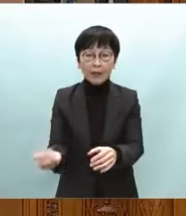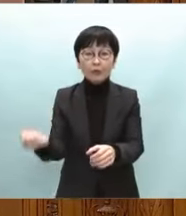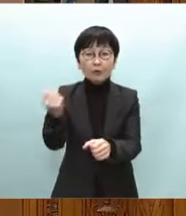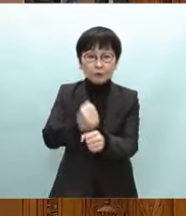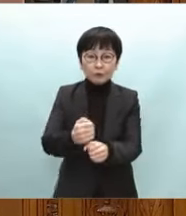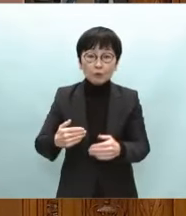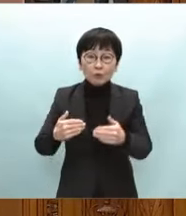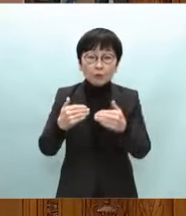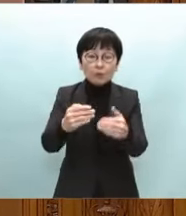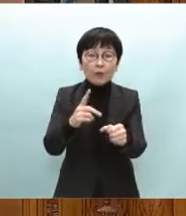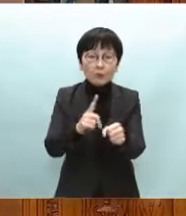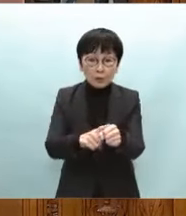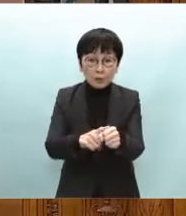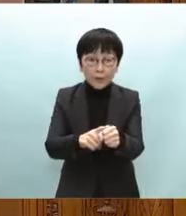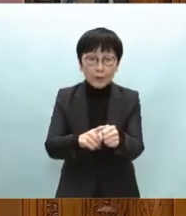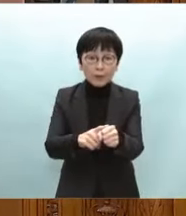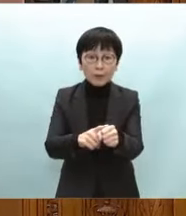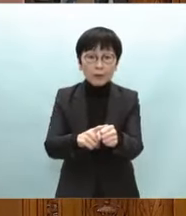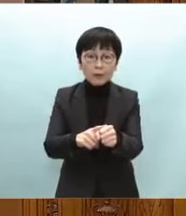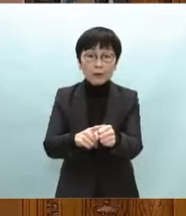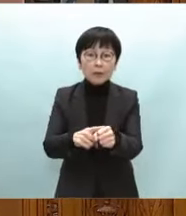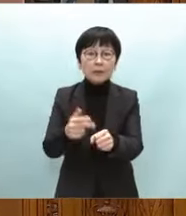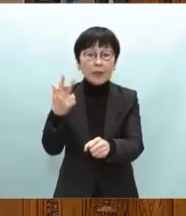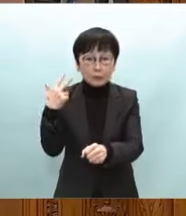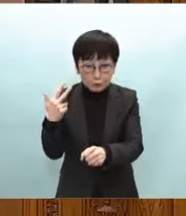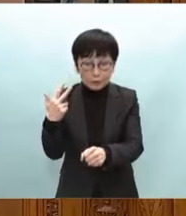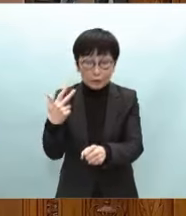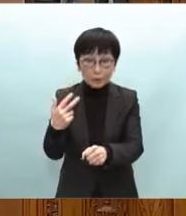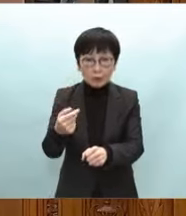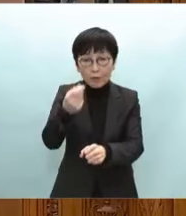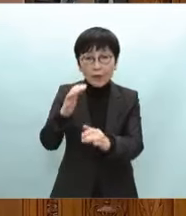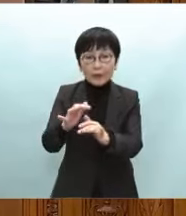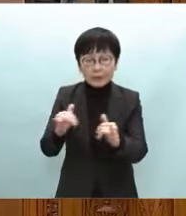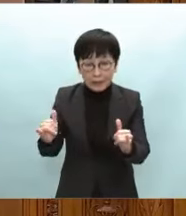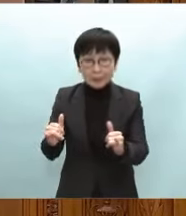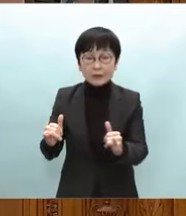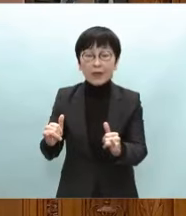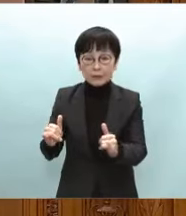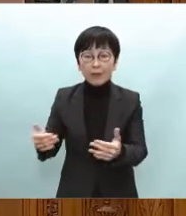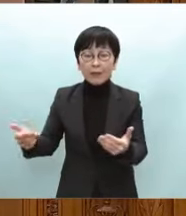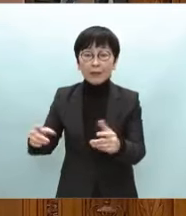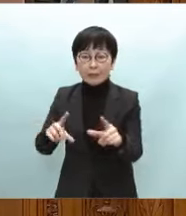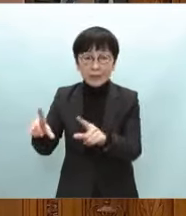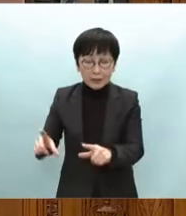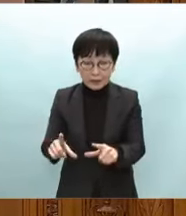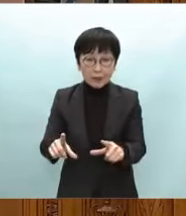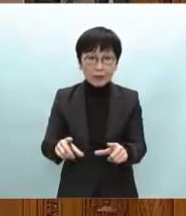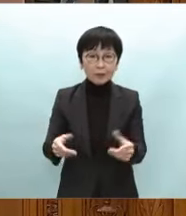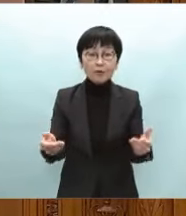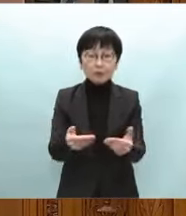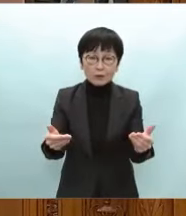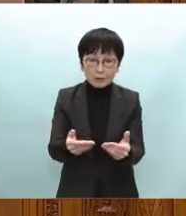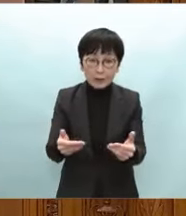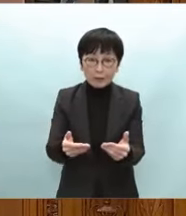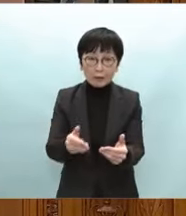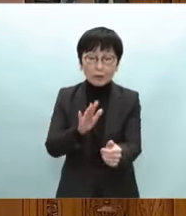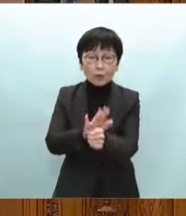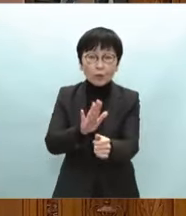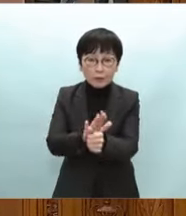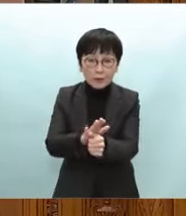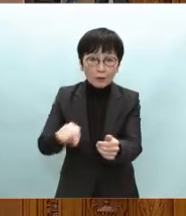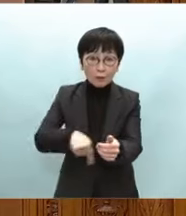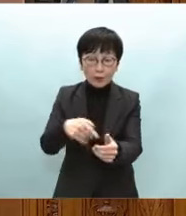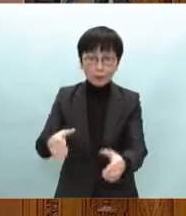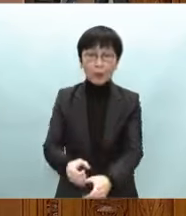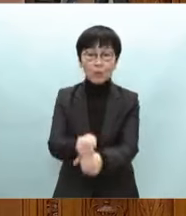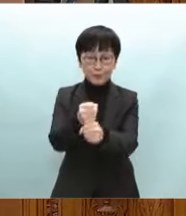めていくため先週には被災者の生活と生業の支援のためのパッケージを決定し政府